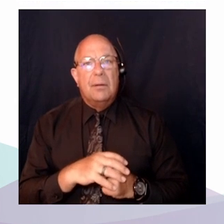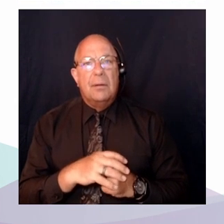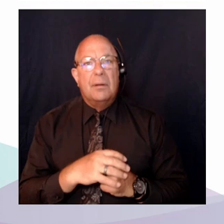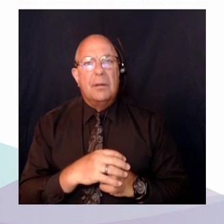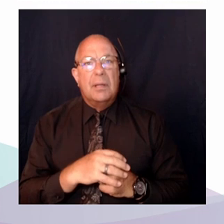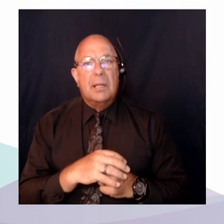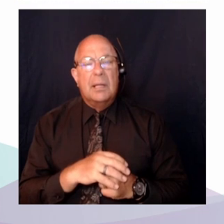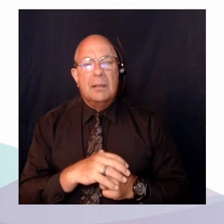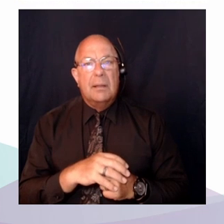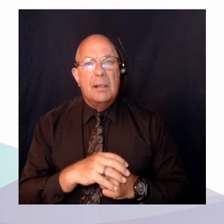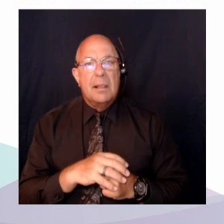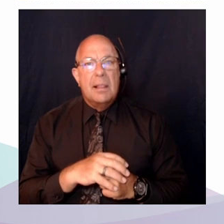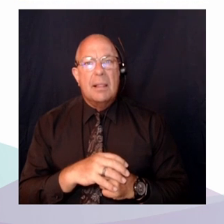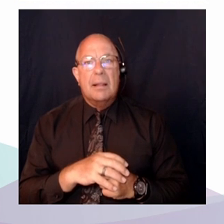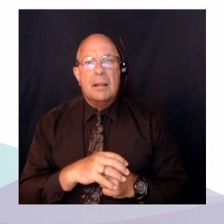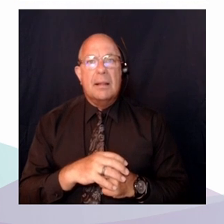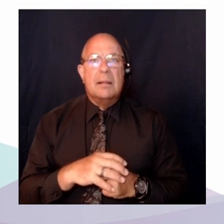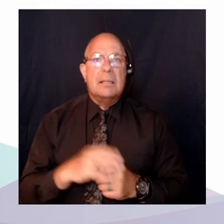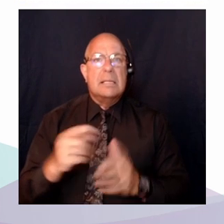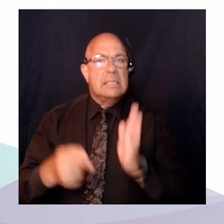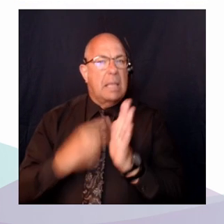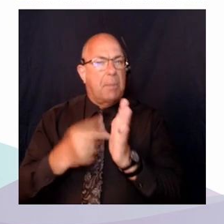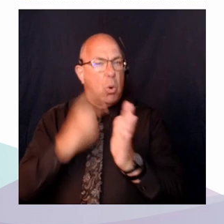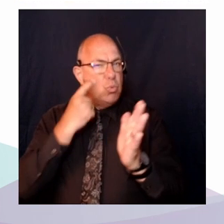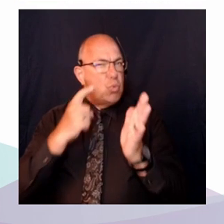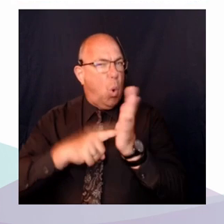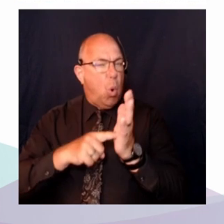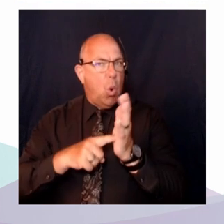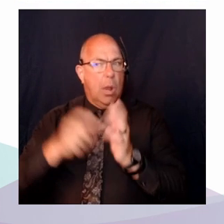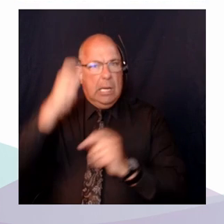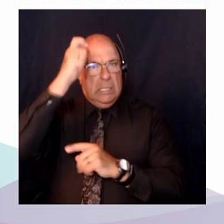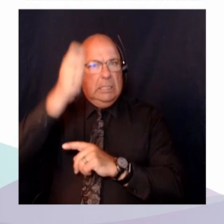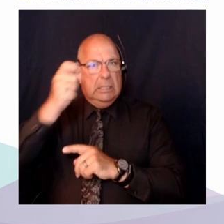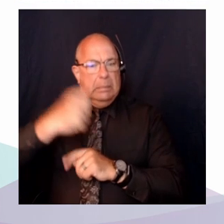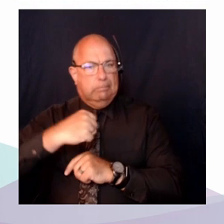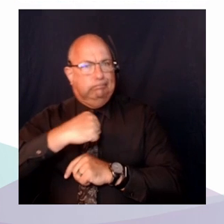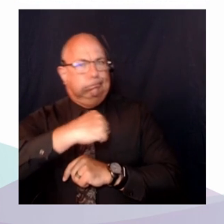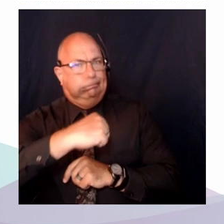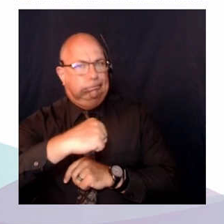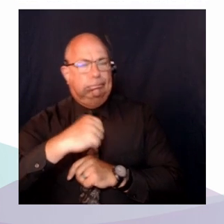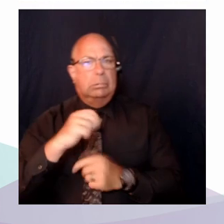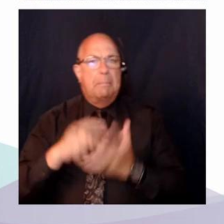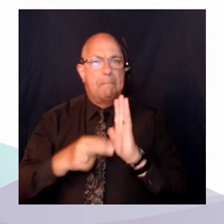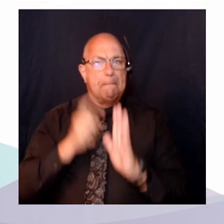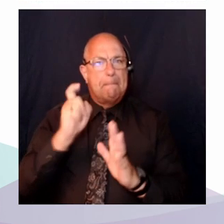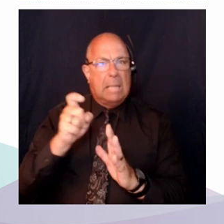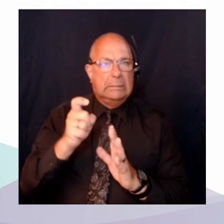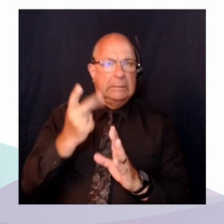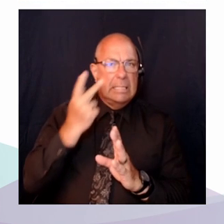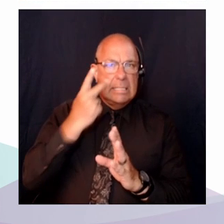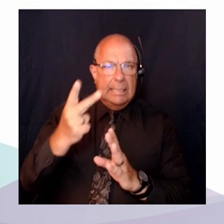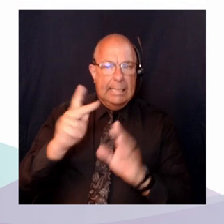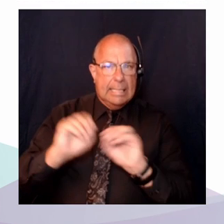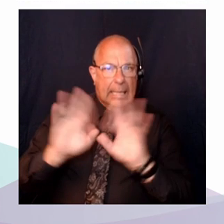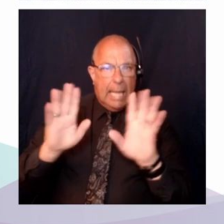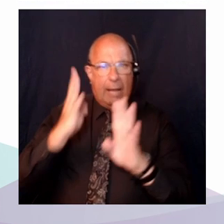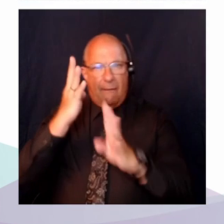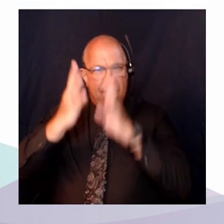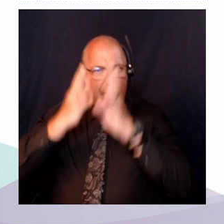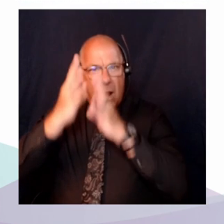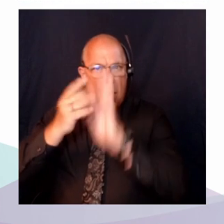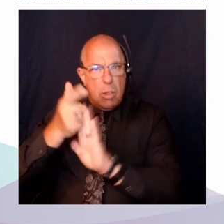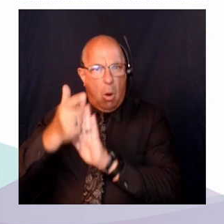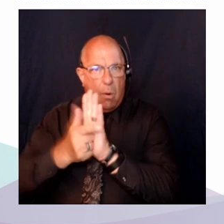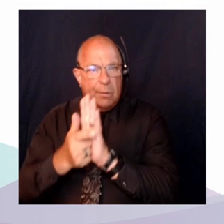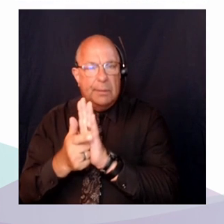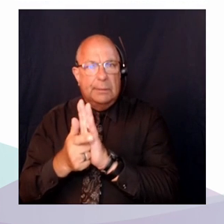égard. Donc, ils doivent accepter d'entendre des litiges innovateurs qui sortent un peu des sentiers battus et accepter notamment d'entendre des